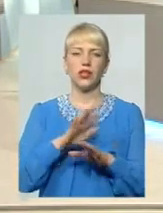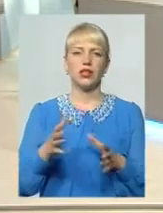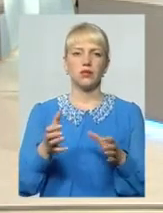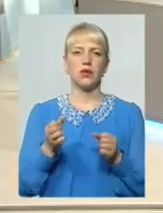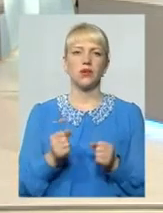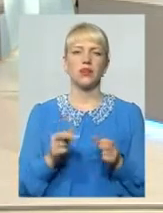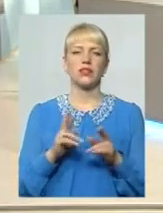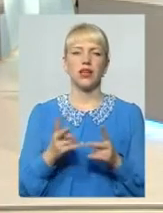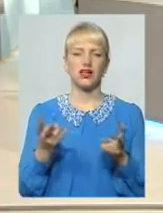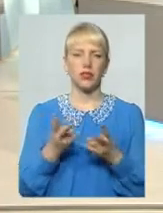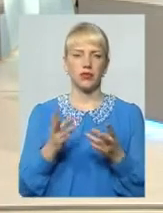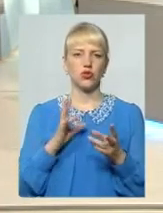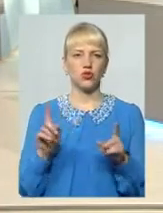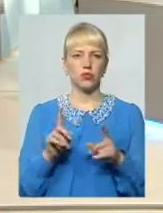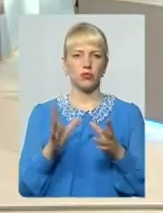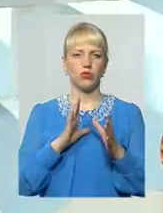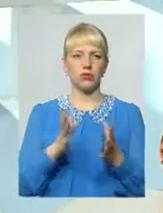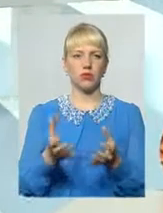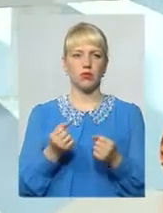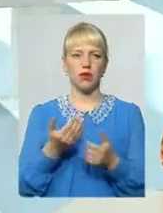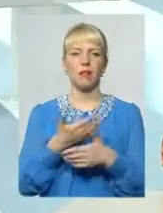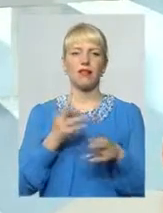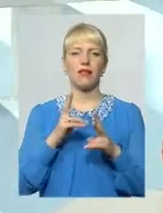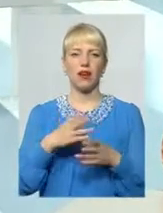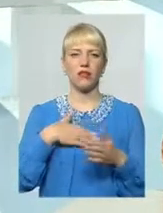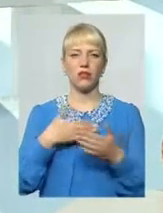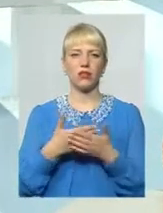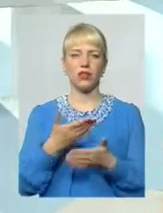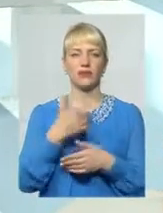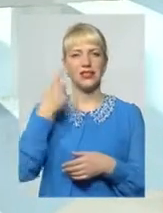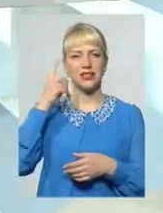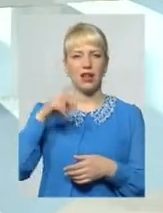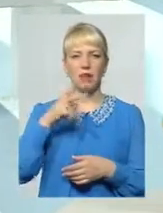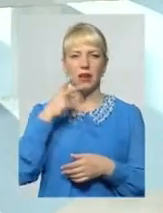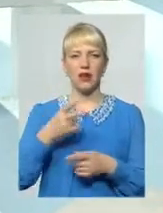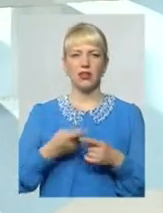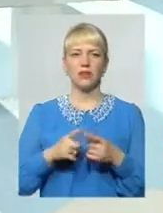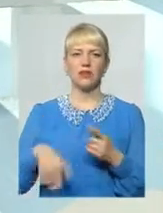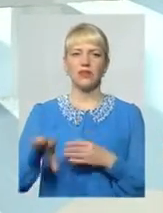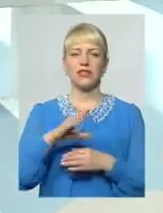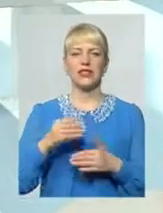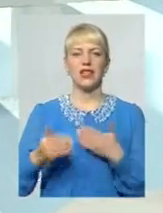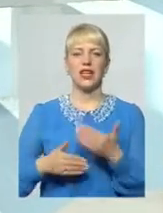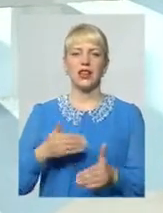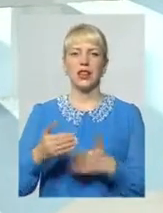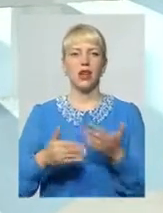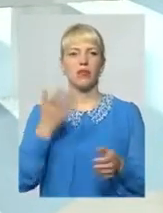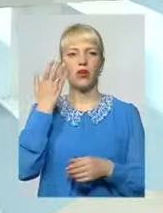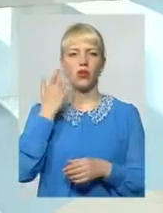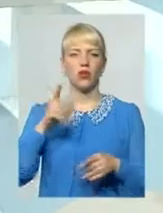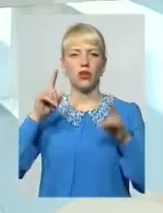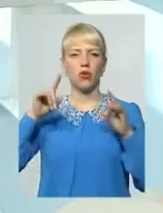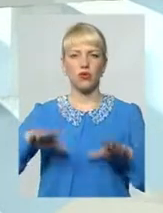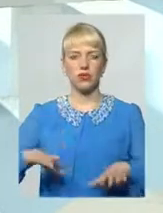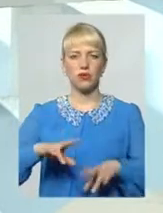щоб їм воно сприймало Тому що ми як волонтери, ми знаємо і бачимо оці всі етапи, коли розпач,